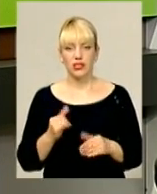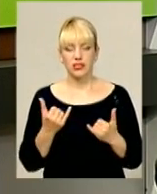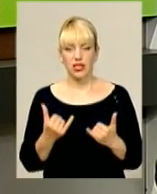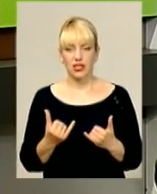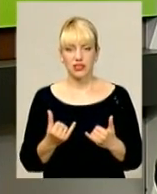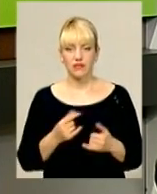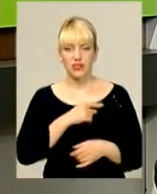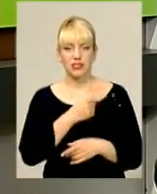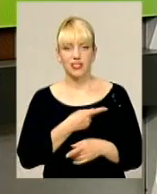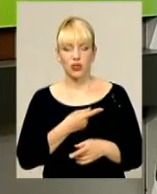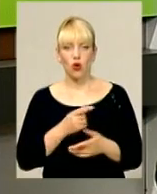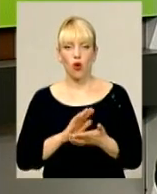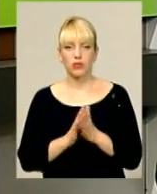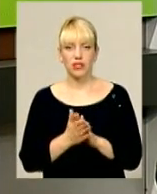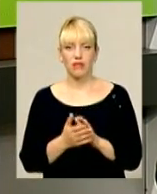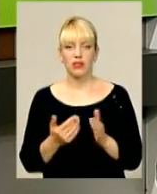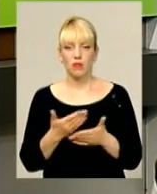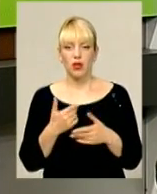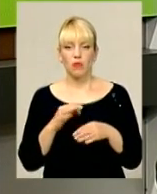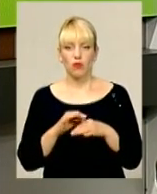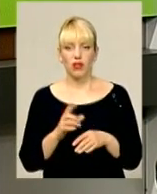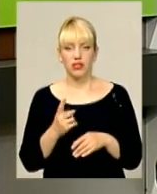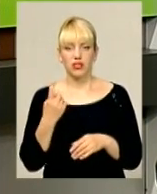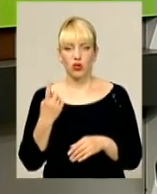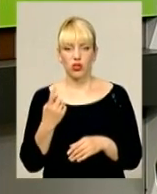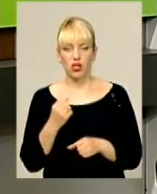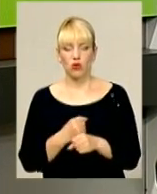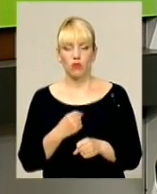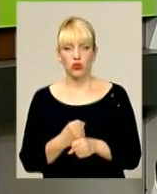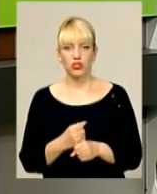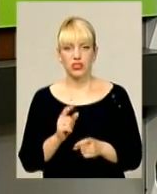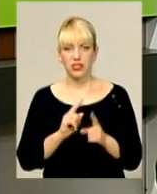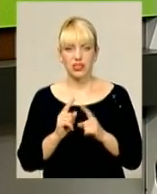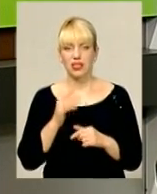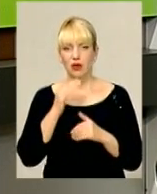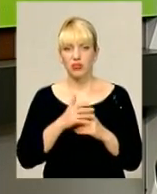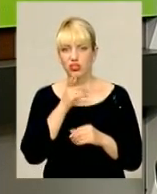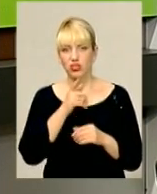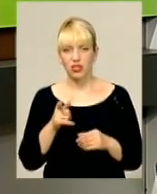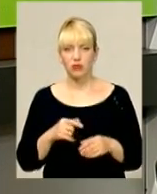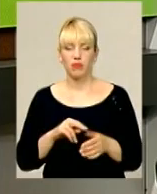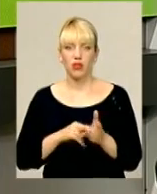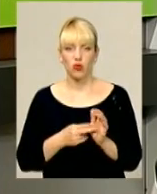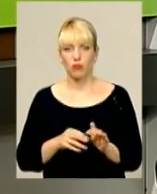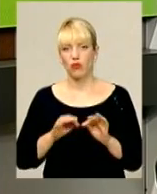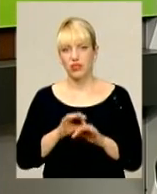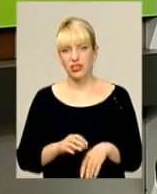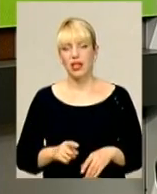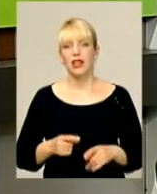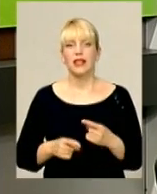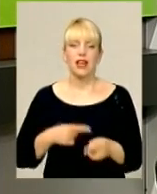в силу певних обставин, ми провели одне тільки робоче засідання, і ми найближчим часом плануємо провести наступне.